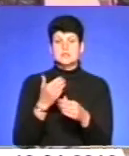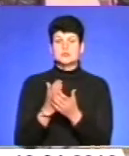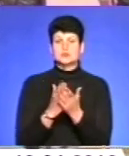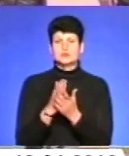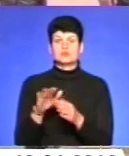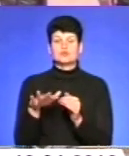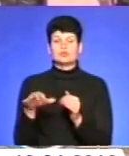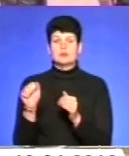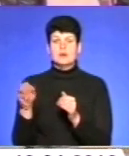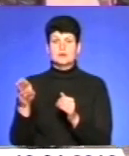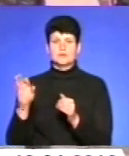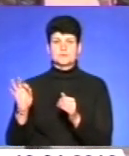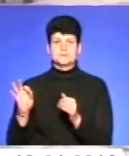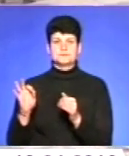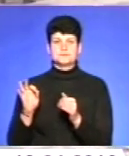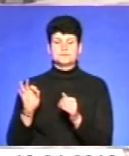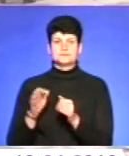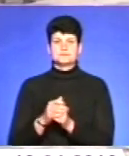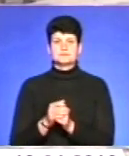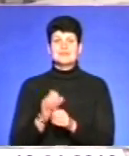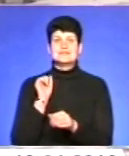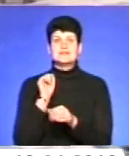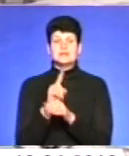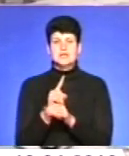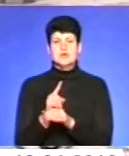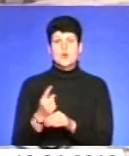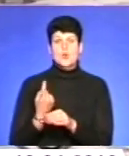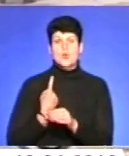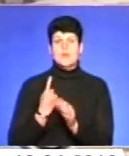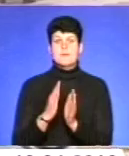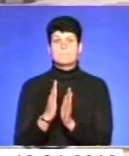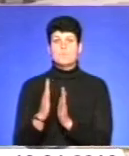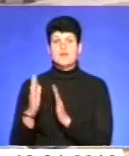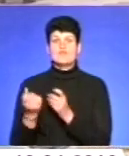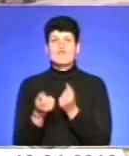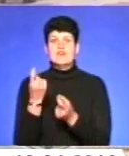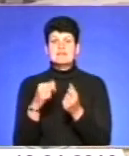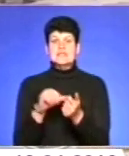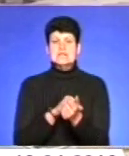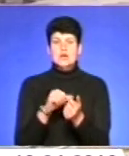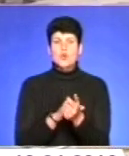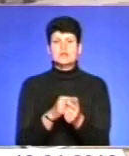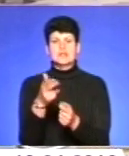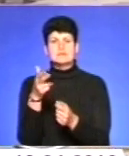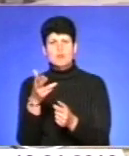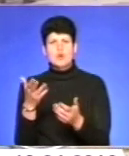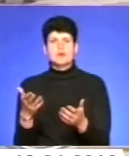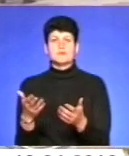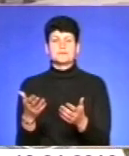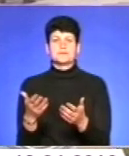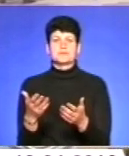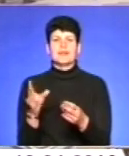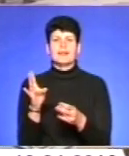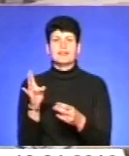проведення антитерористичної операції. Завдання охорони громадського порядку – виявлення наркотиків, зброї на